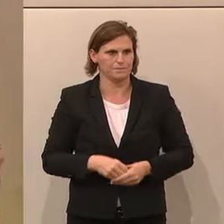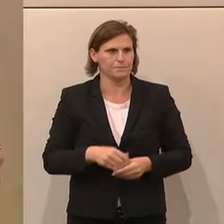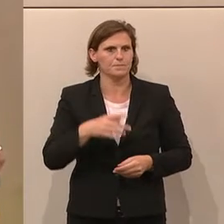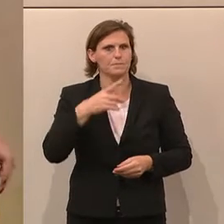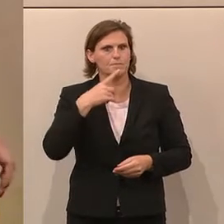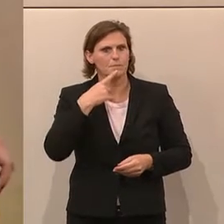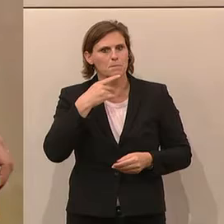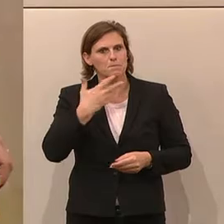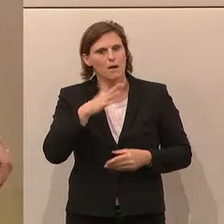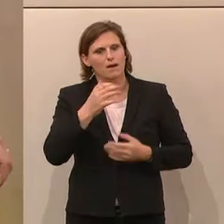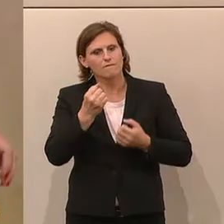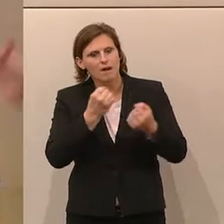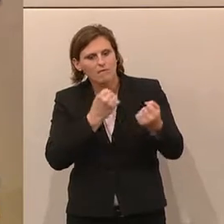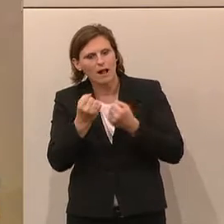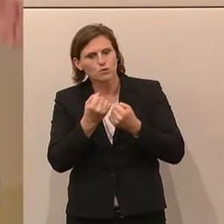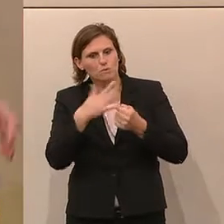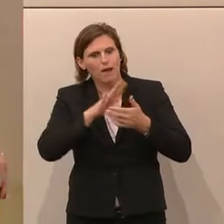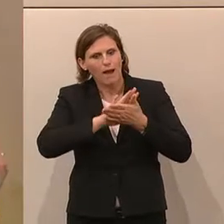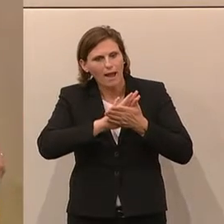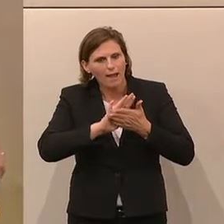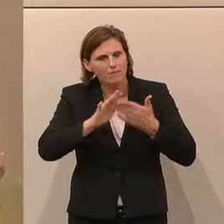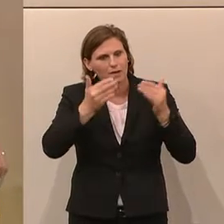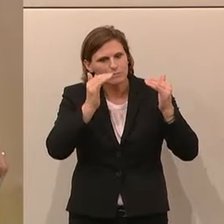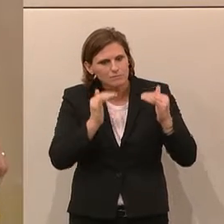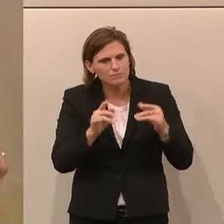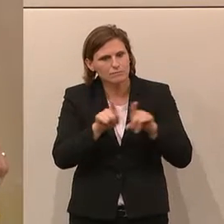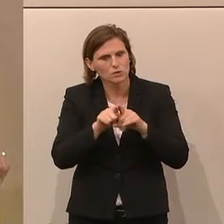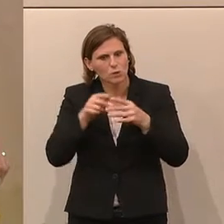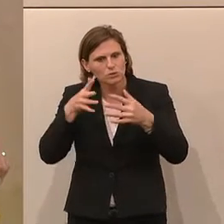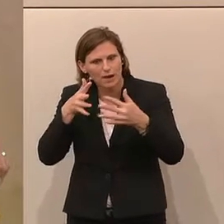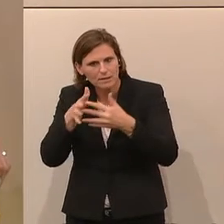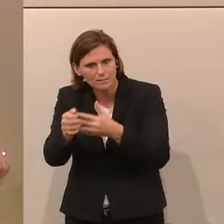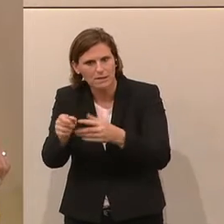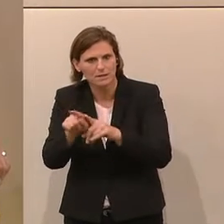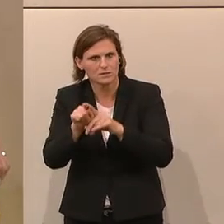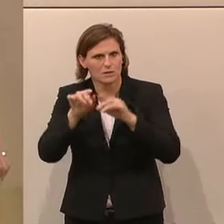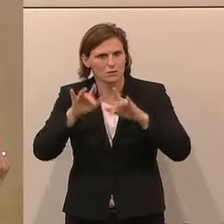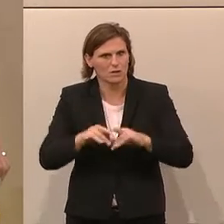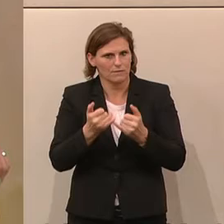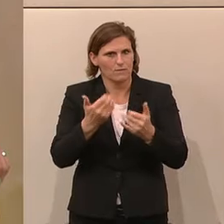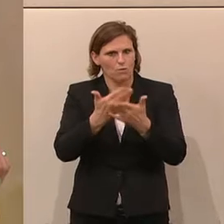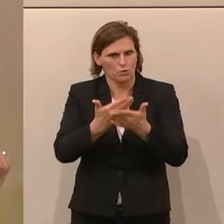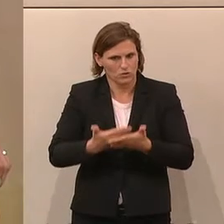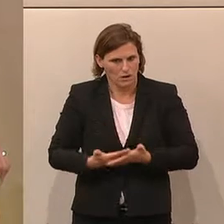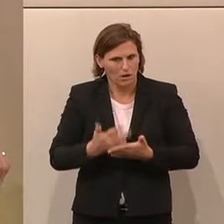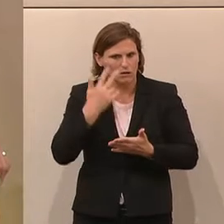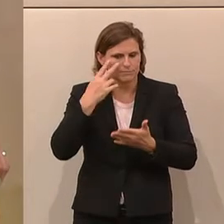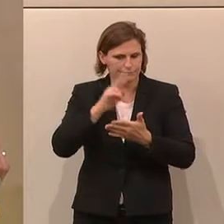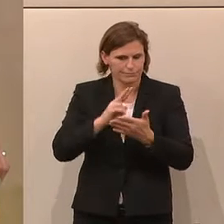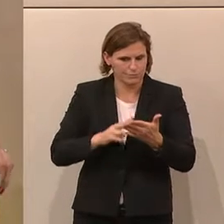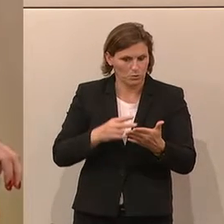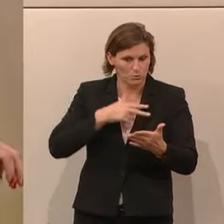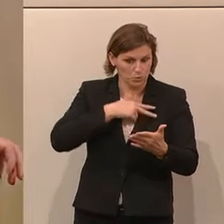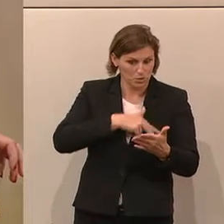von Verwaltungsvereinfachung und Transparenz. Hier sind wir auf alle Fälle dafür zu haben. Wir werden uns schlussendlich den Vorschlag natürlich ansehen, ob er sozial